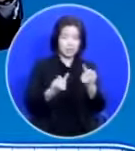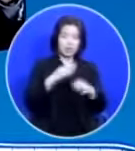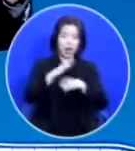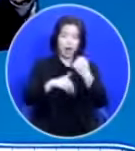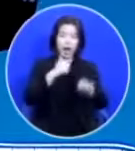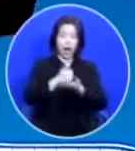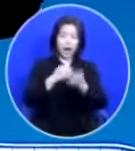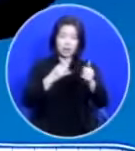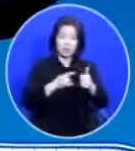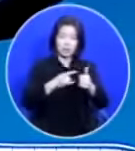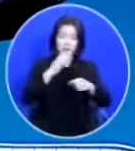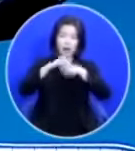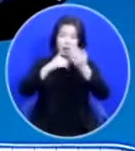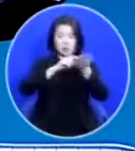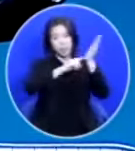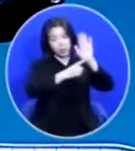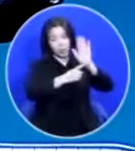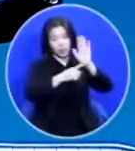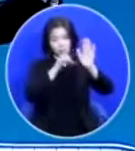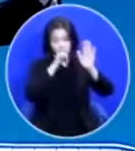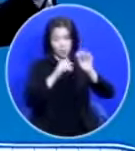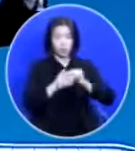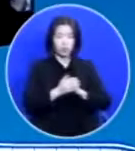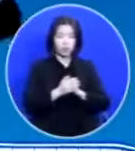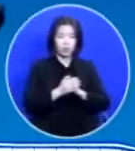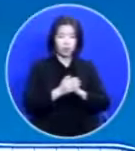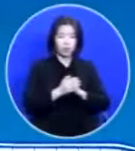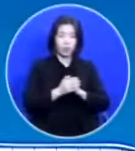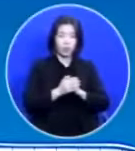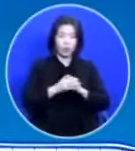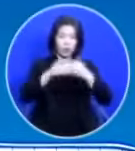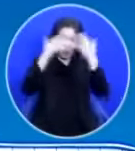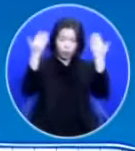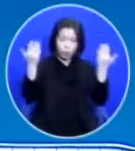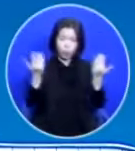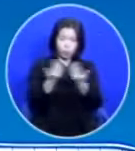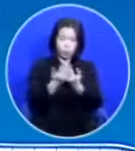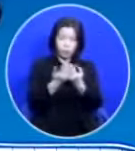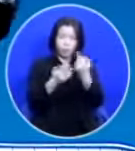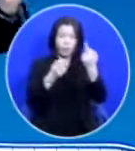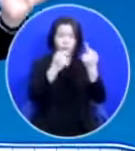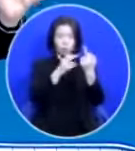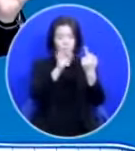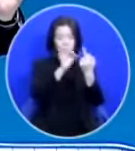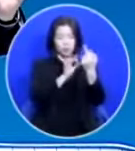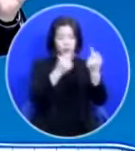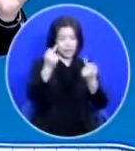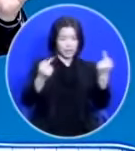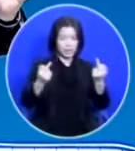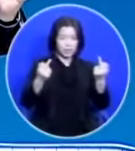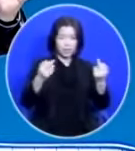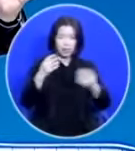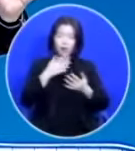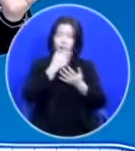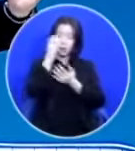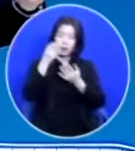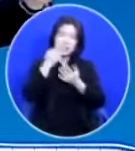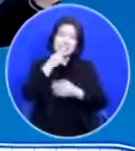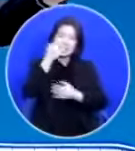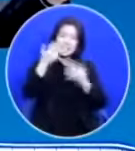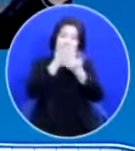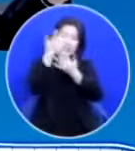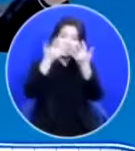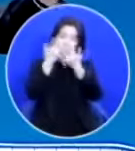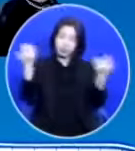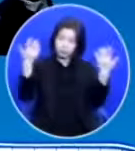나타나셨습니다 온 신의 산이 거룩한 연기로 덮였습니다 그리고